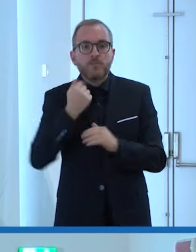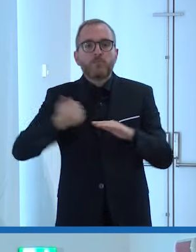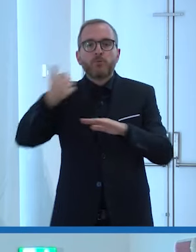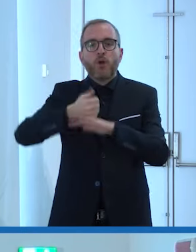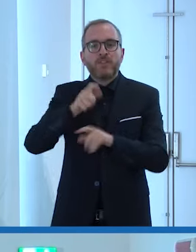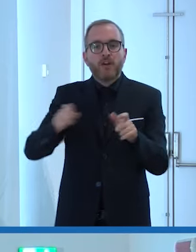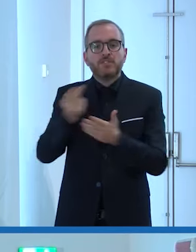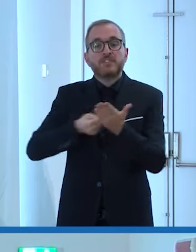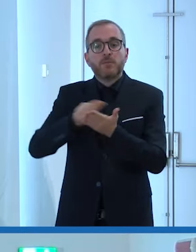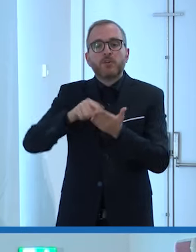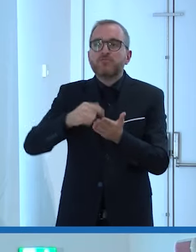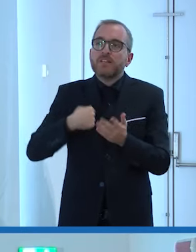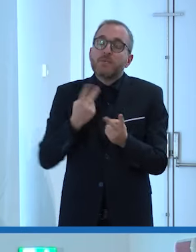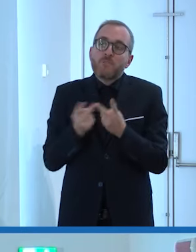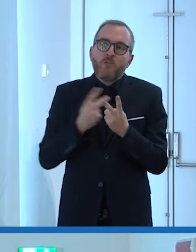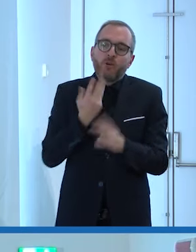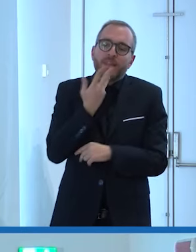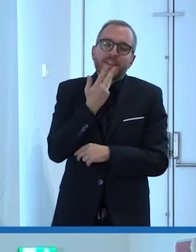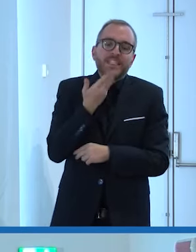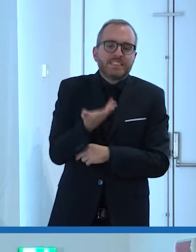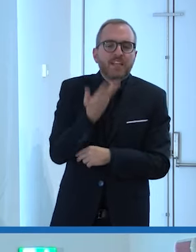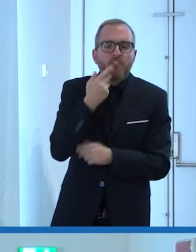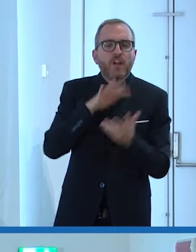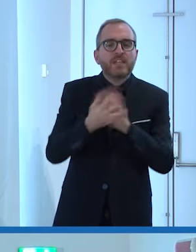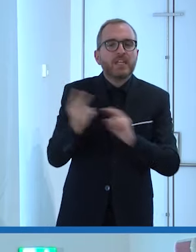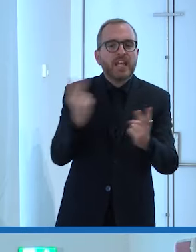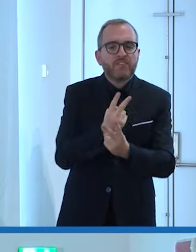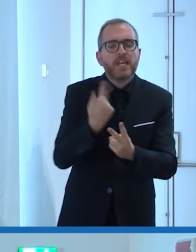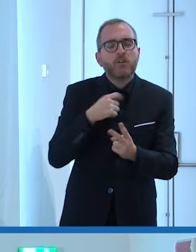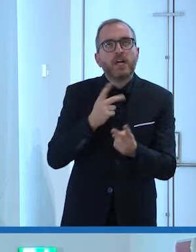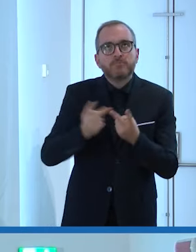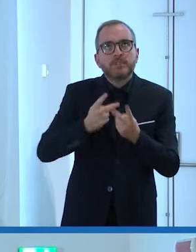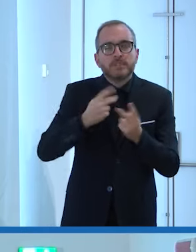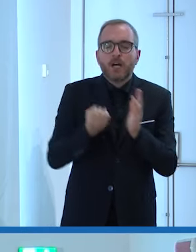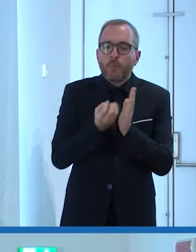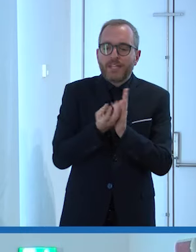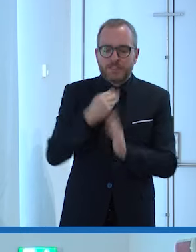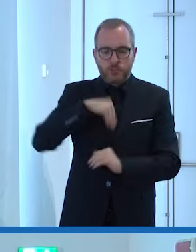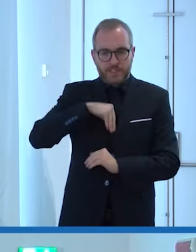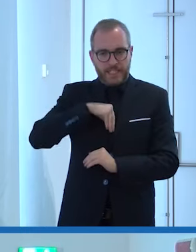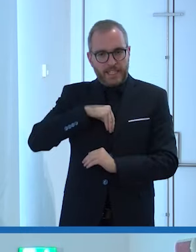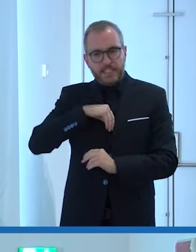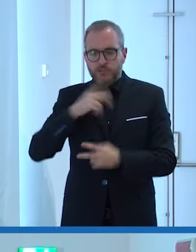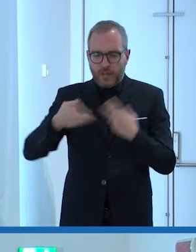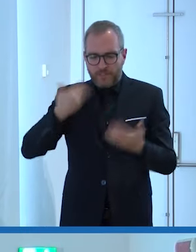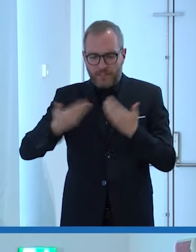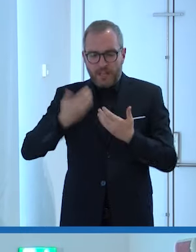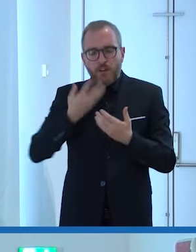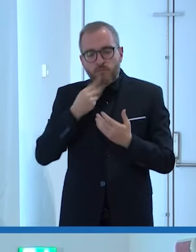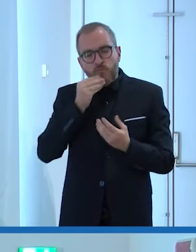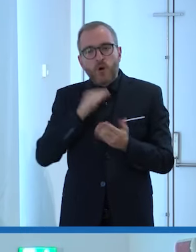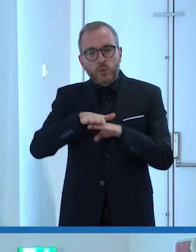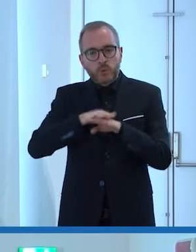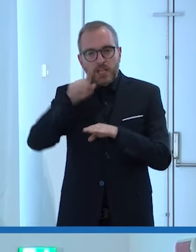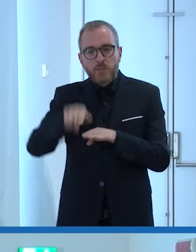attuare i propri desideri e a trovare le risorse dentro se stessi in attuazione di un vero percorso di autonomia